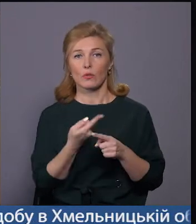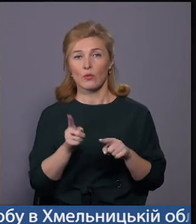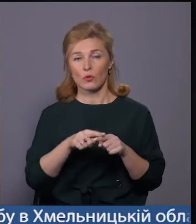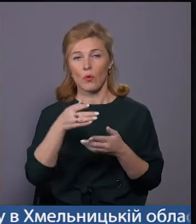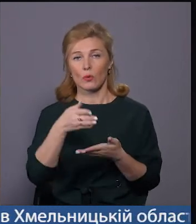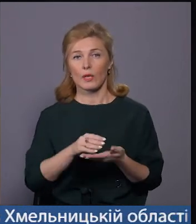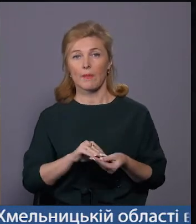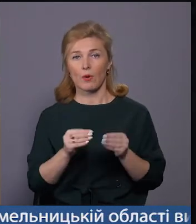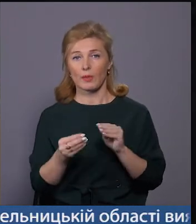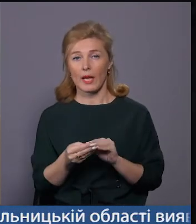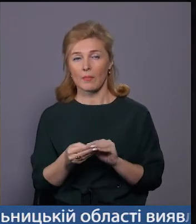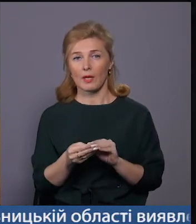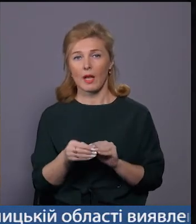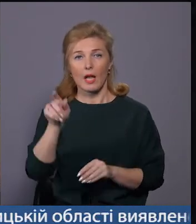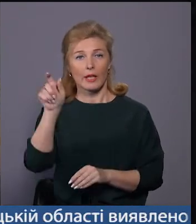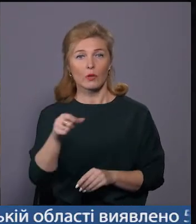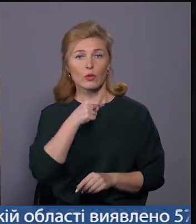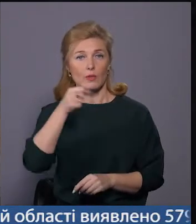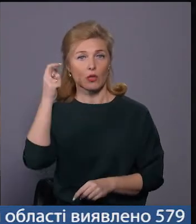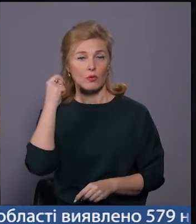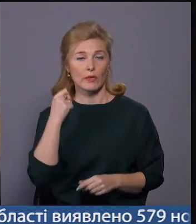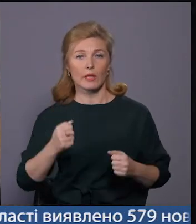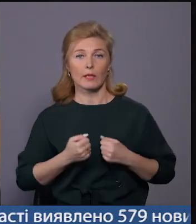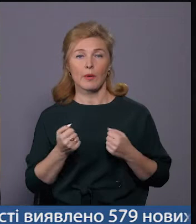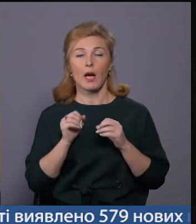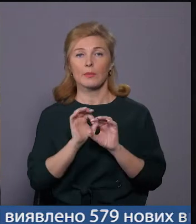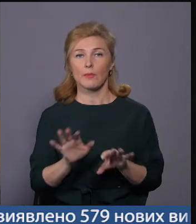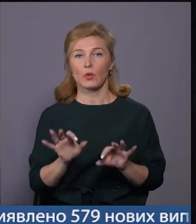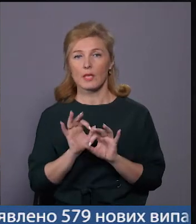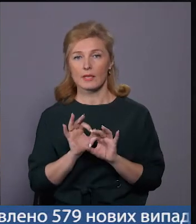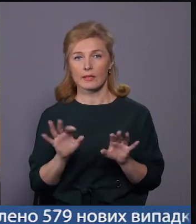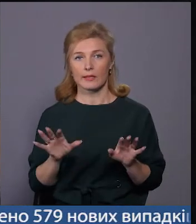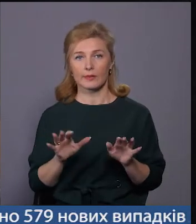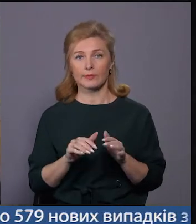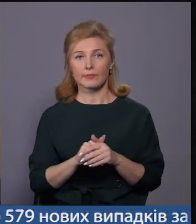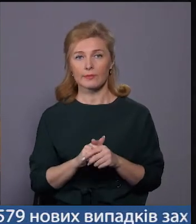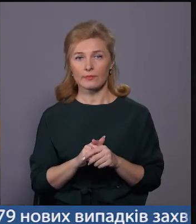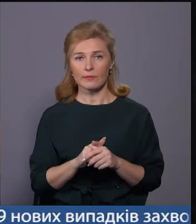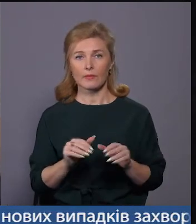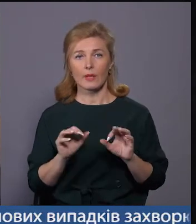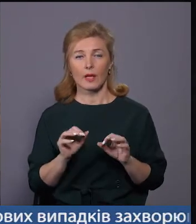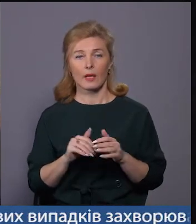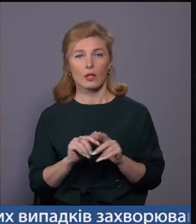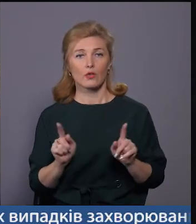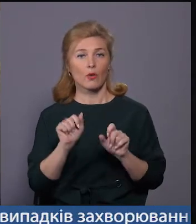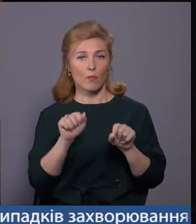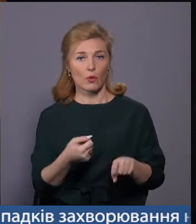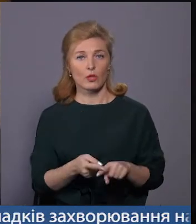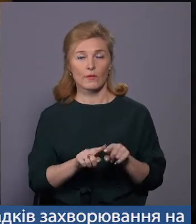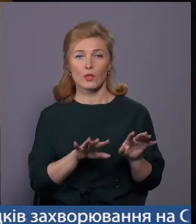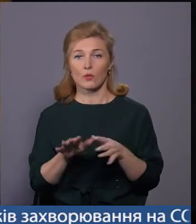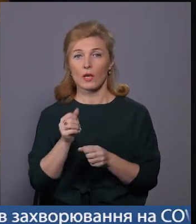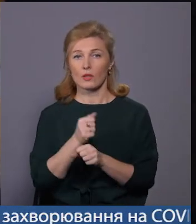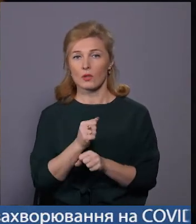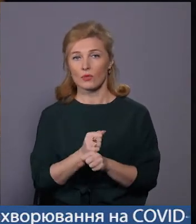проблема. І людям старшого віку намагаємось пояснити, що можна в цій ситуації зробити,